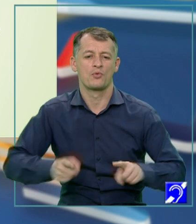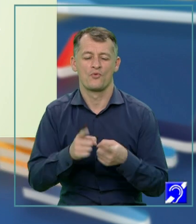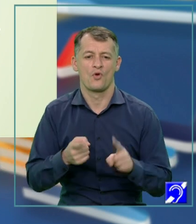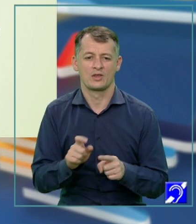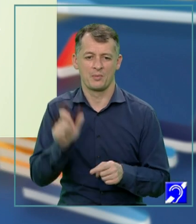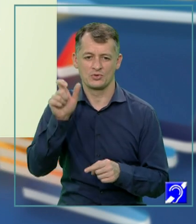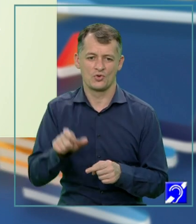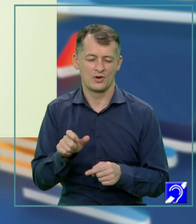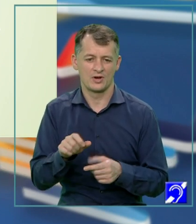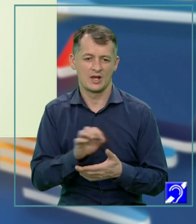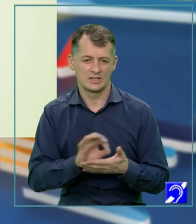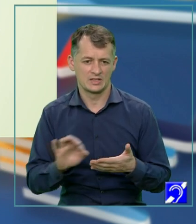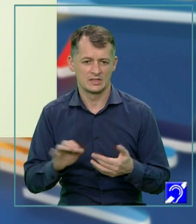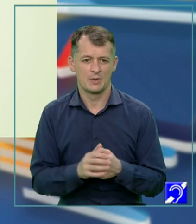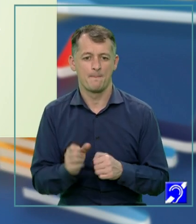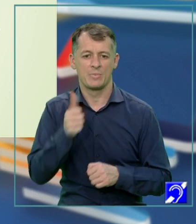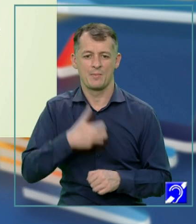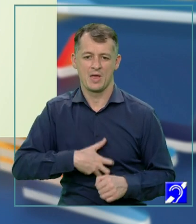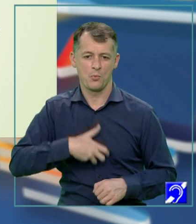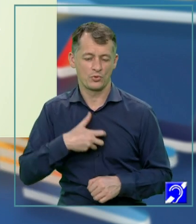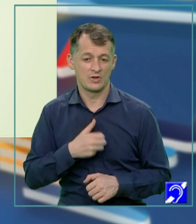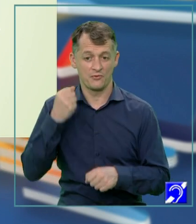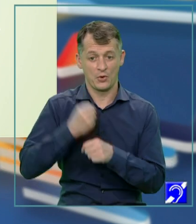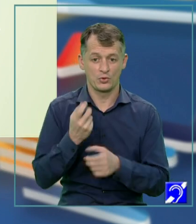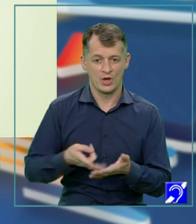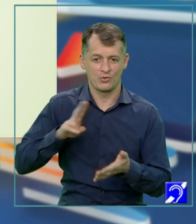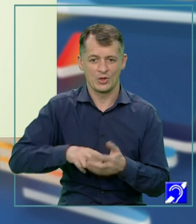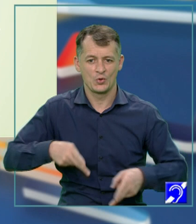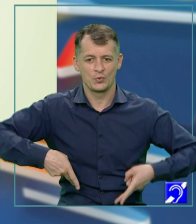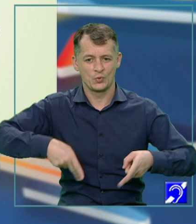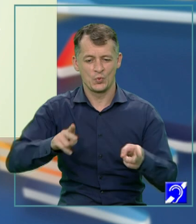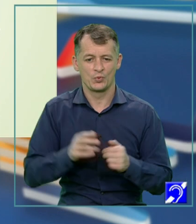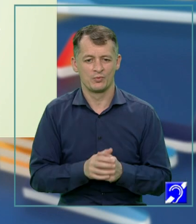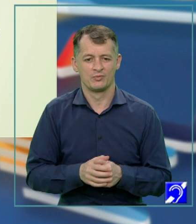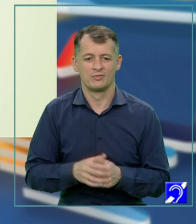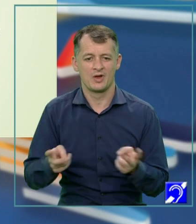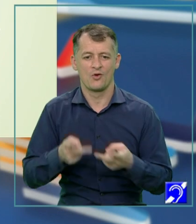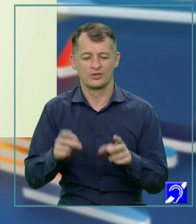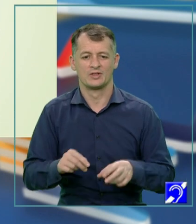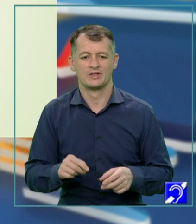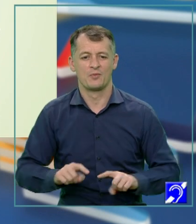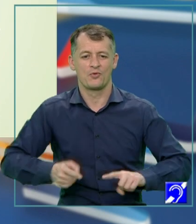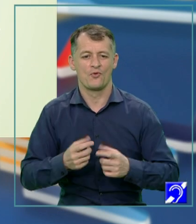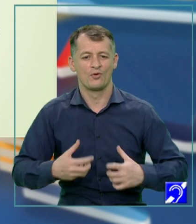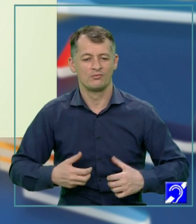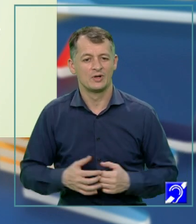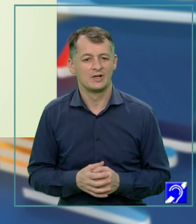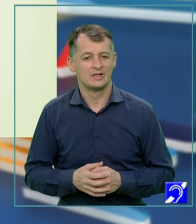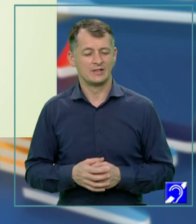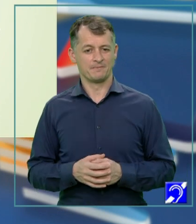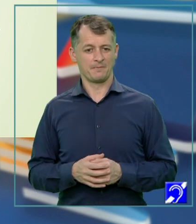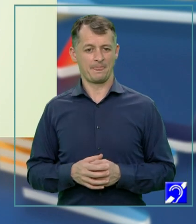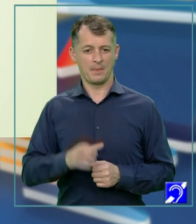literar prima emoție. Parcurgând încă o dată, drumul autorului caut apoi să trezesc aceeași emoție și în spectator. Rostul